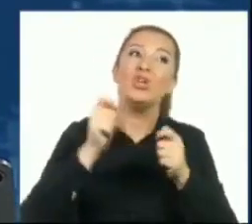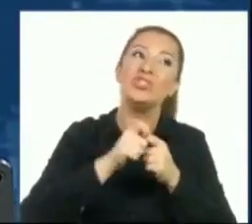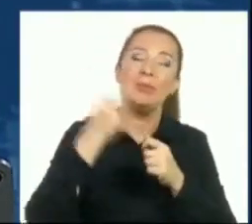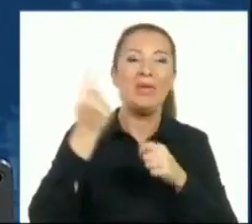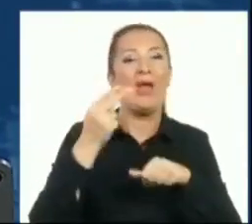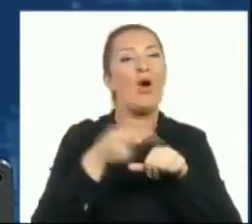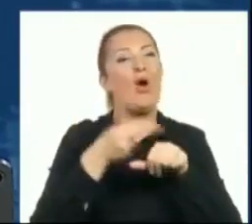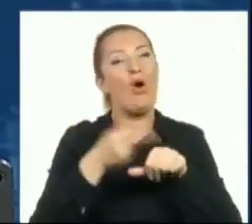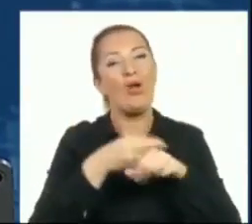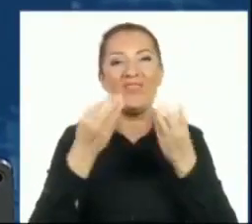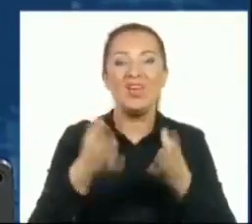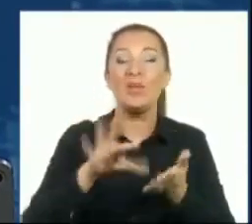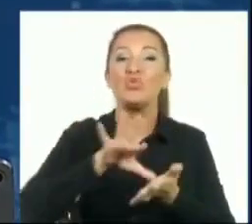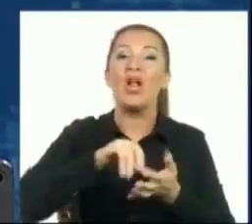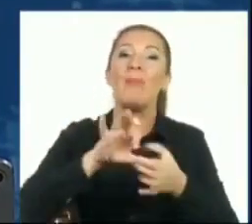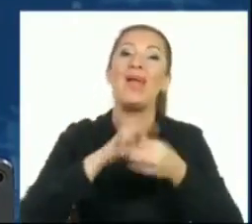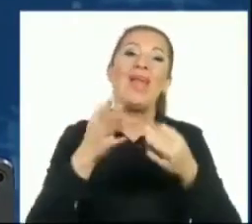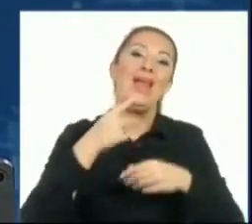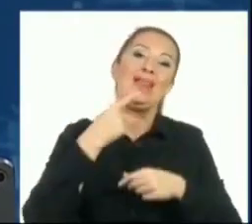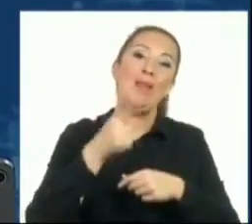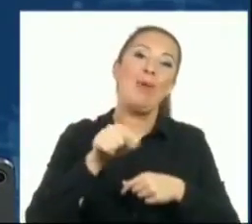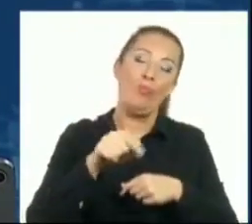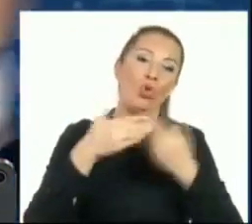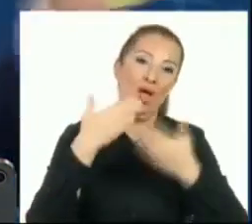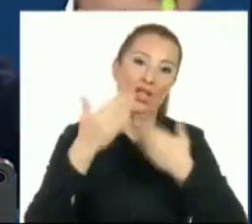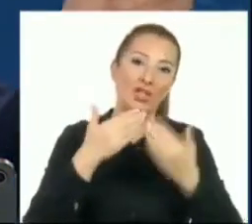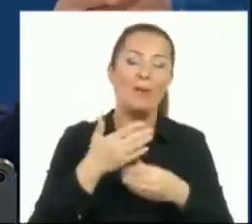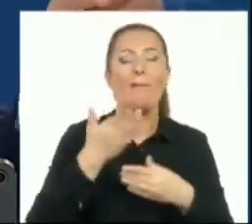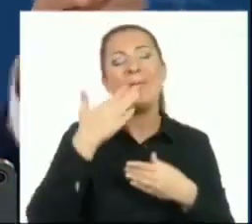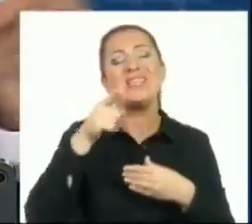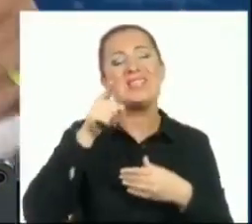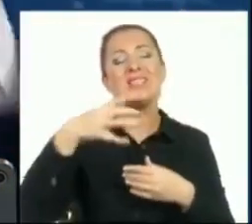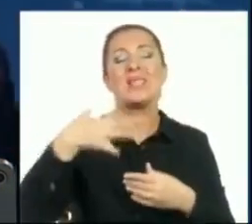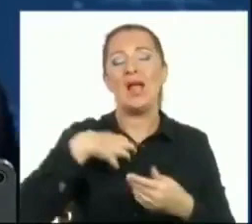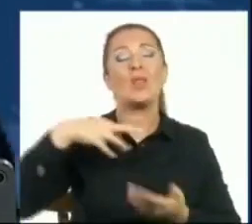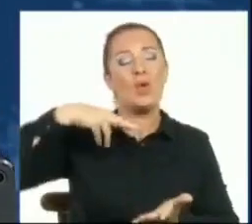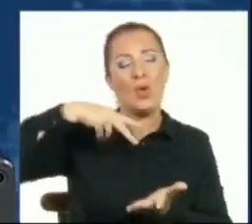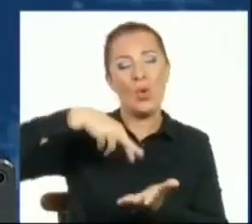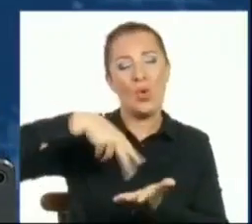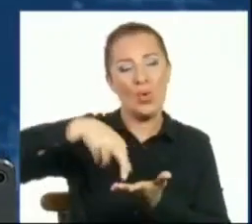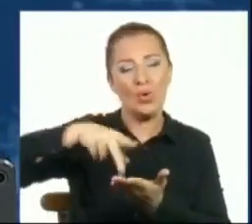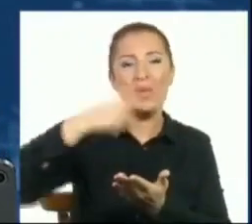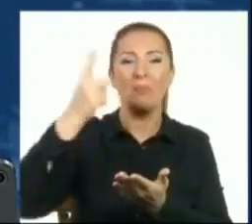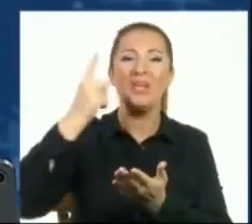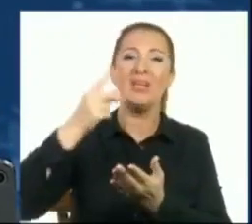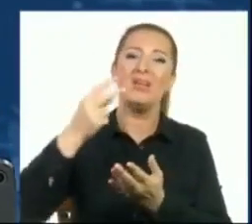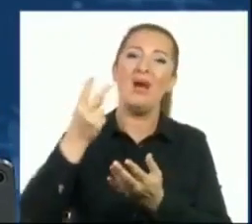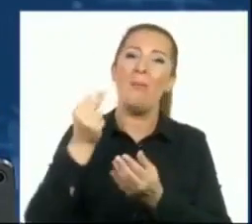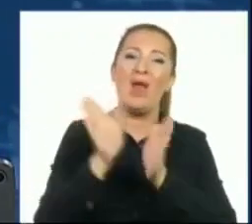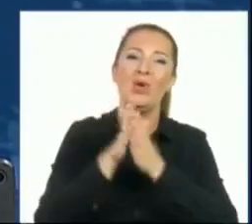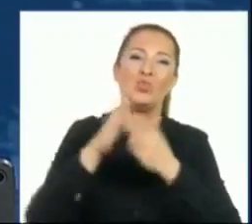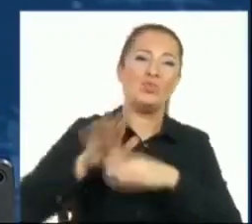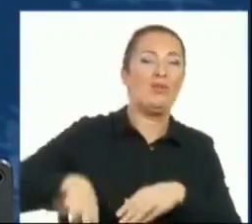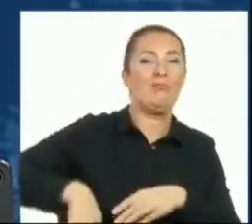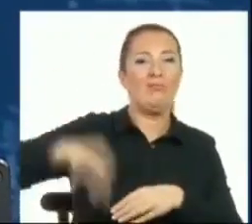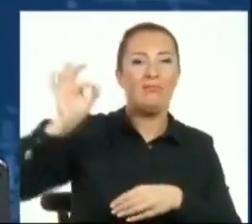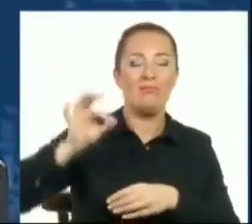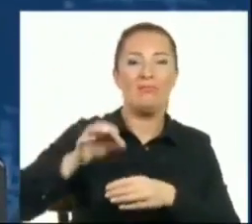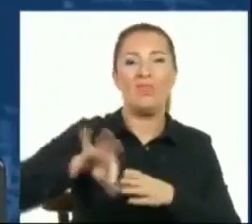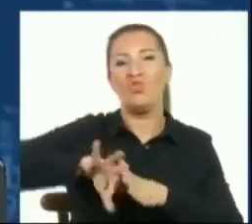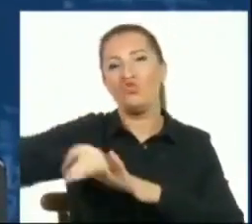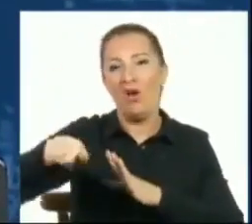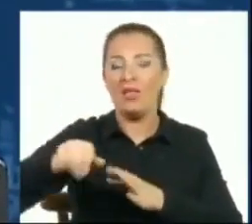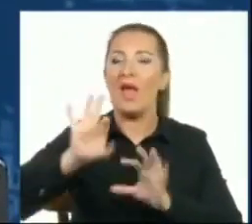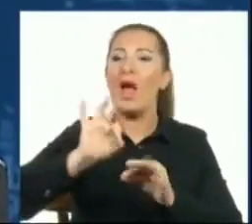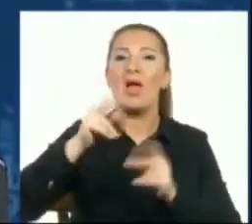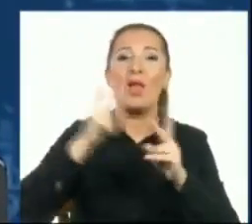örnekle çalmanın ne anlama geldiğini söyleyeyim. Siz yolda gidiyorsunuz. Birisi cüzdanınızı çekti. Polise gidiyorsunuz. Ne